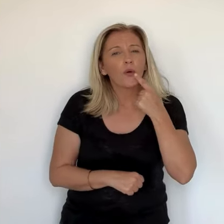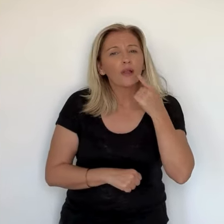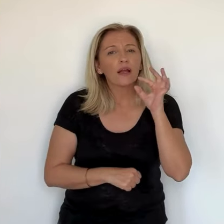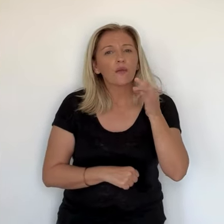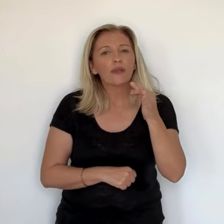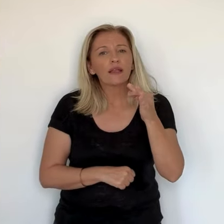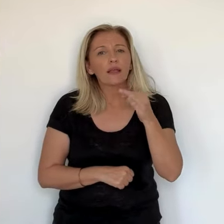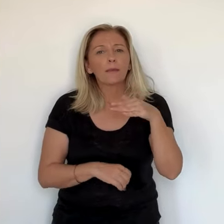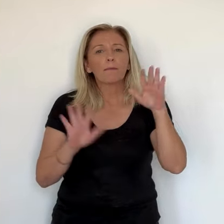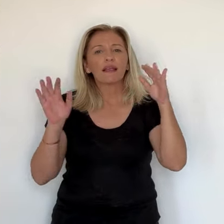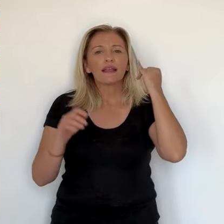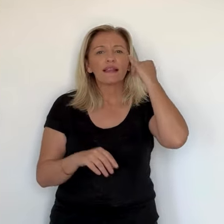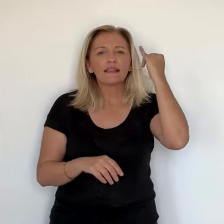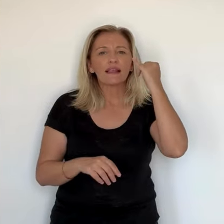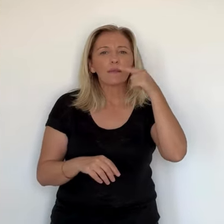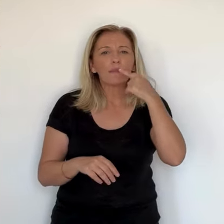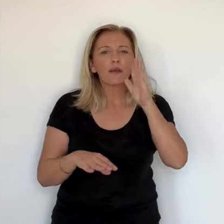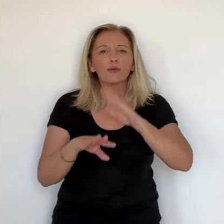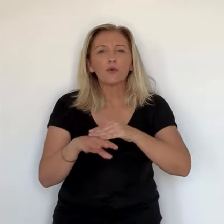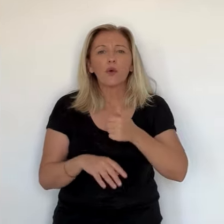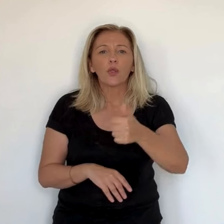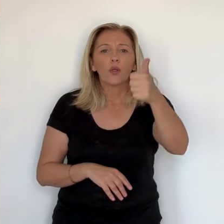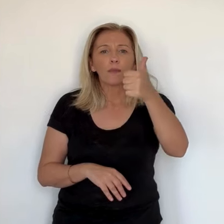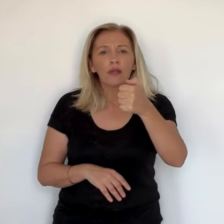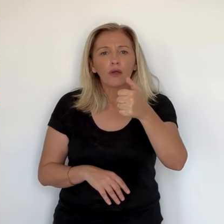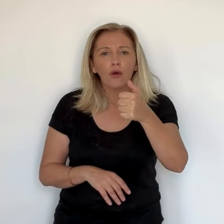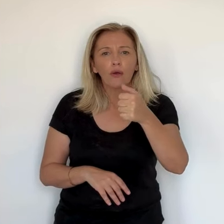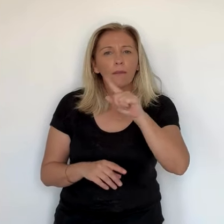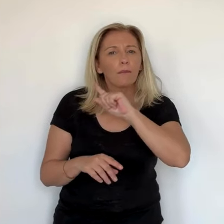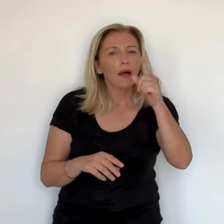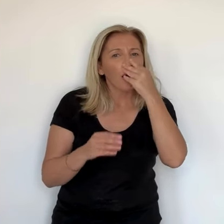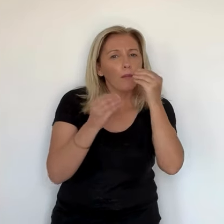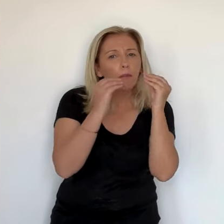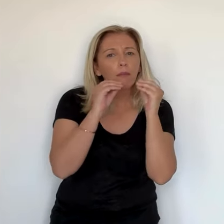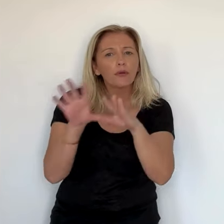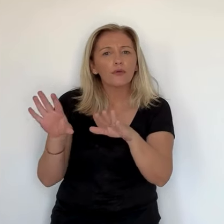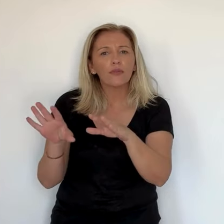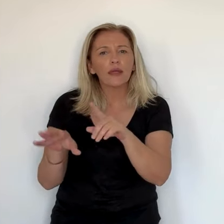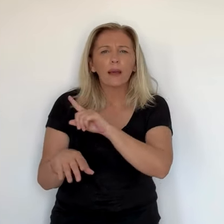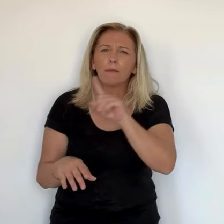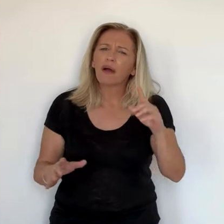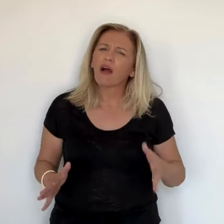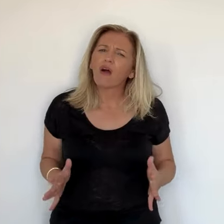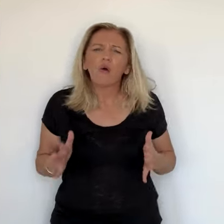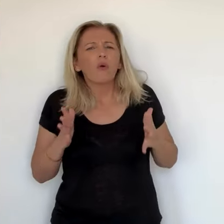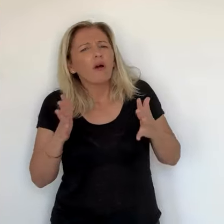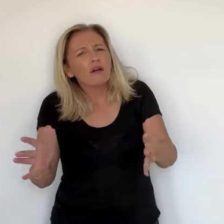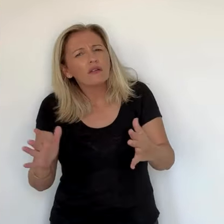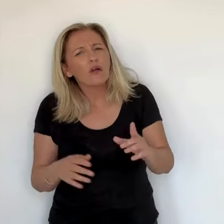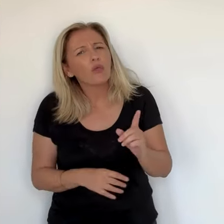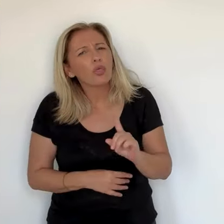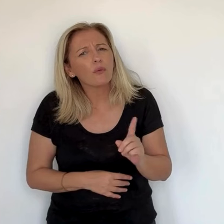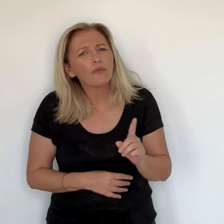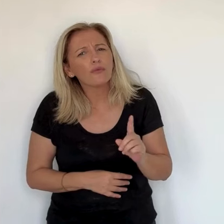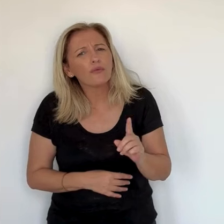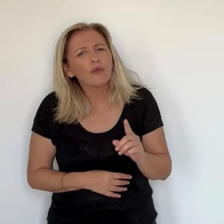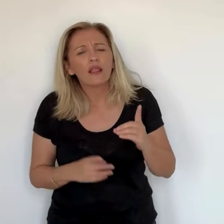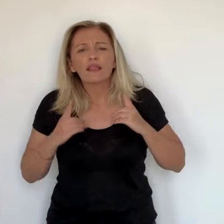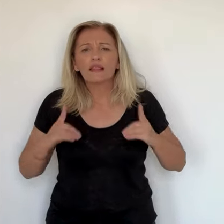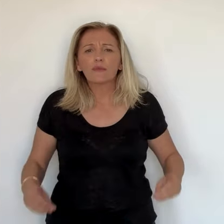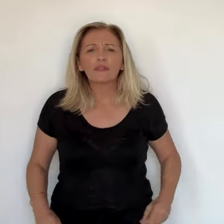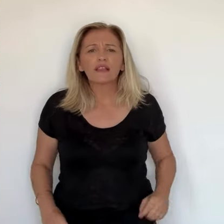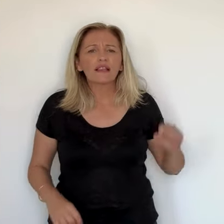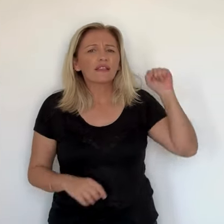Sans la nommer, la phrase fait référence à la fonction occupée par Catherine Vautrin. Va-t-elle récupérer le dossier Corse ? On semble s'y diriger.